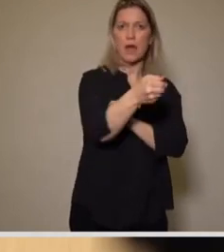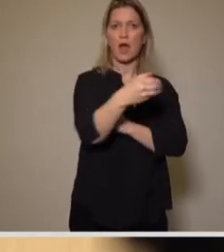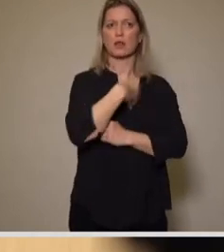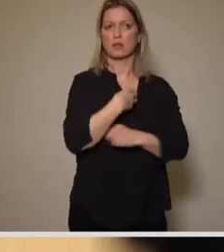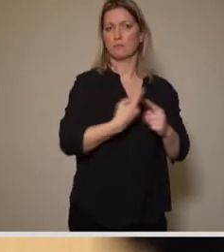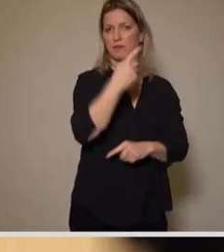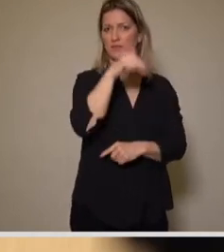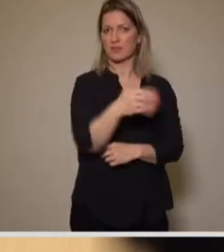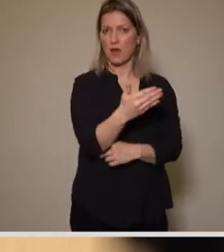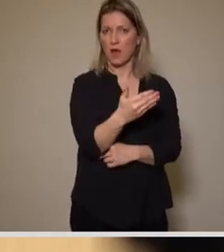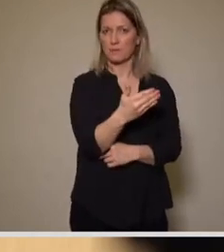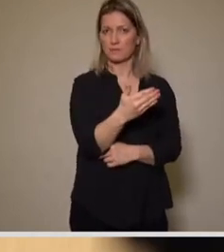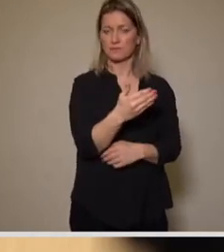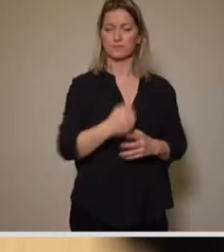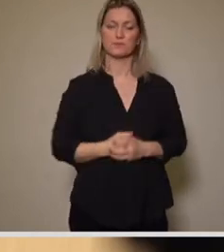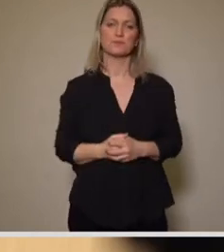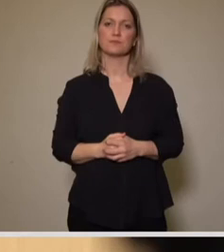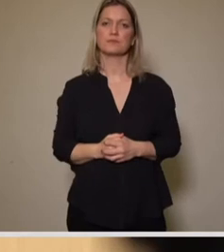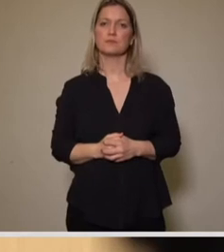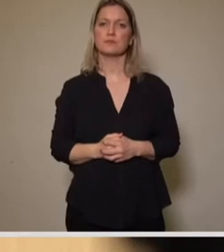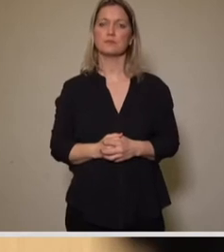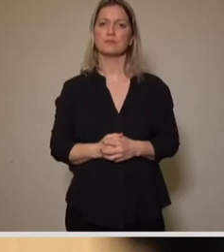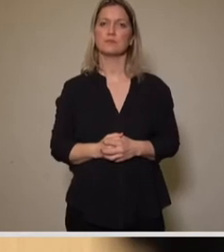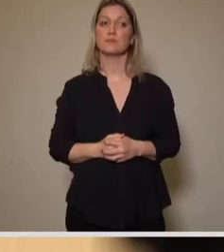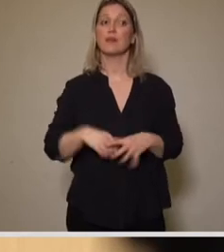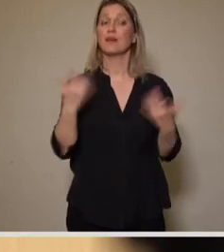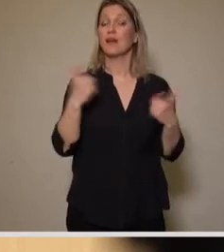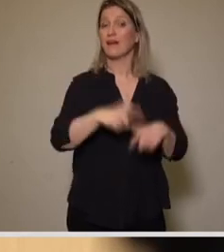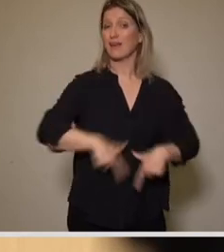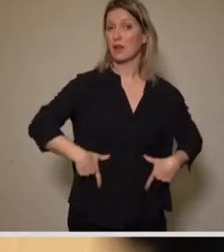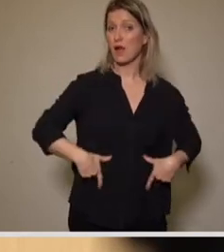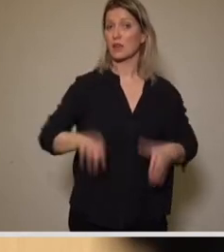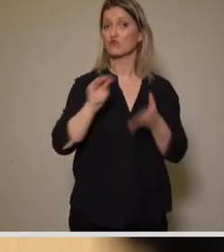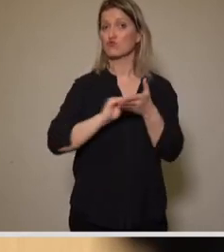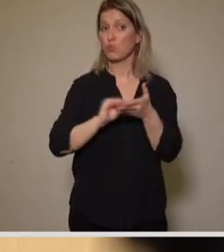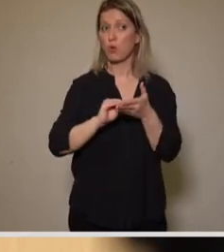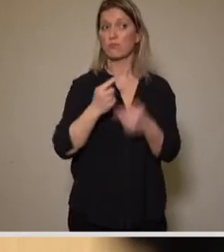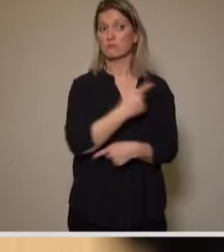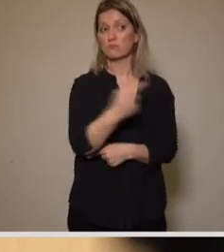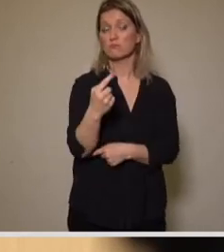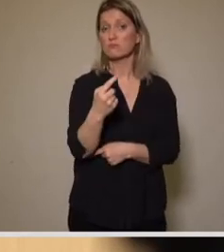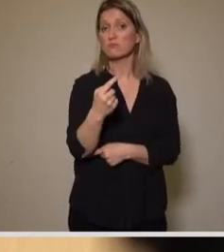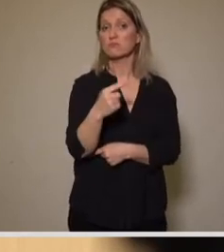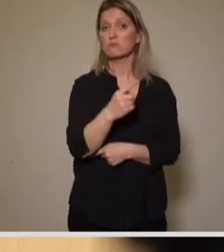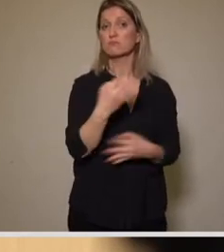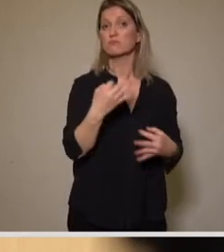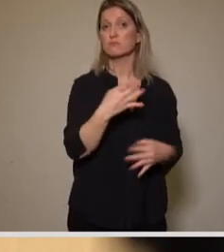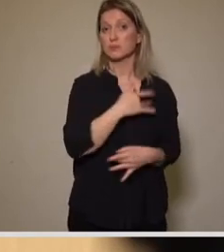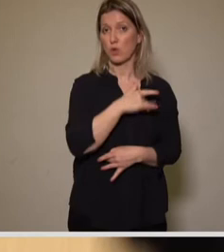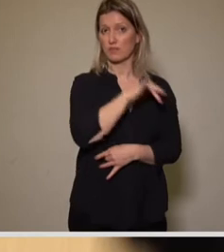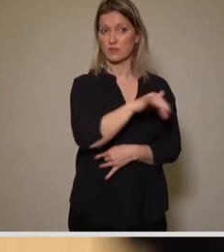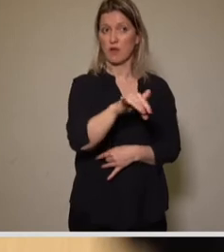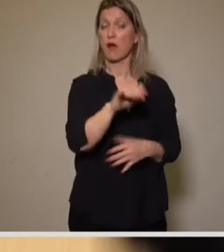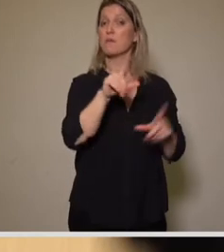Betroffenheit von Kitas und Schulen wettet sich daher in die insgesamt steigenden